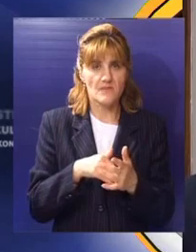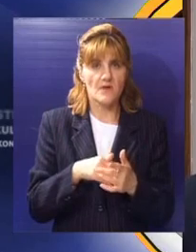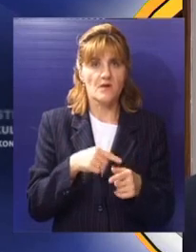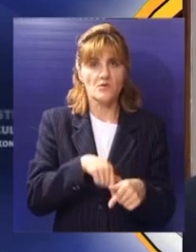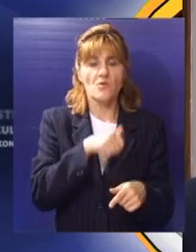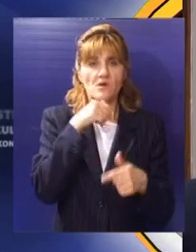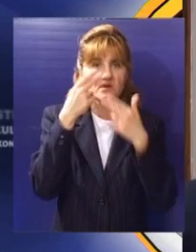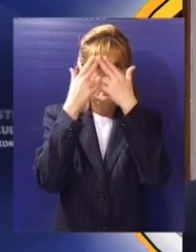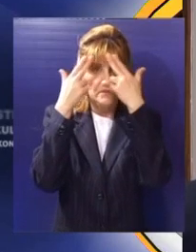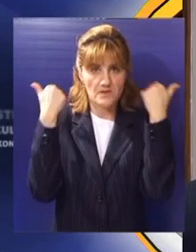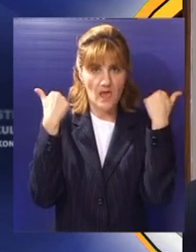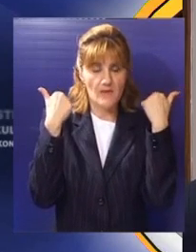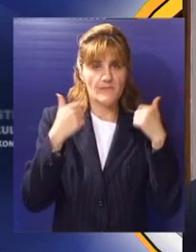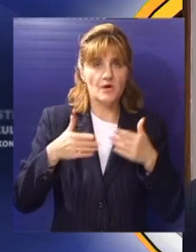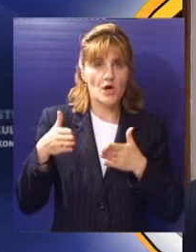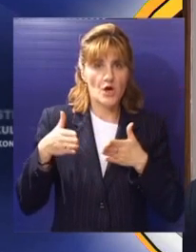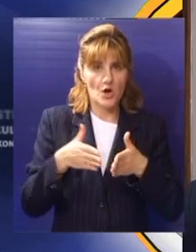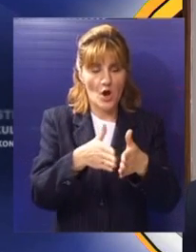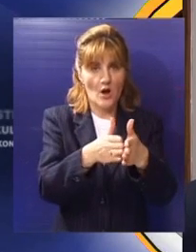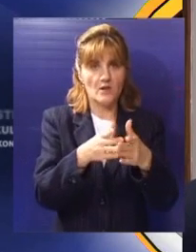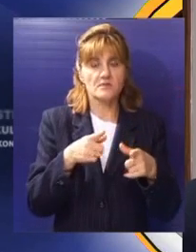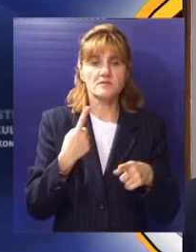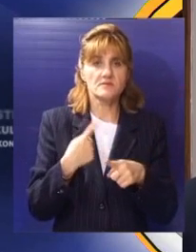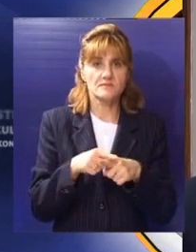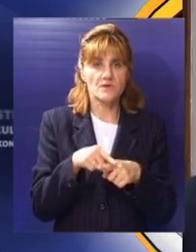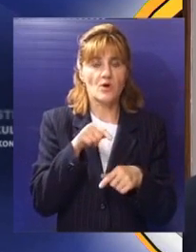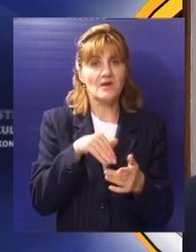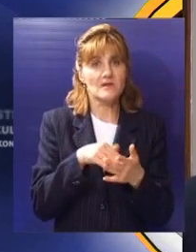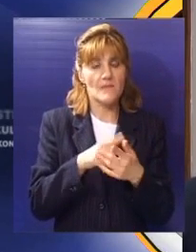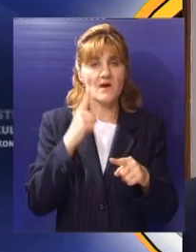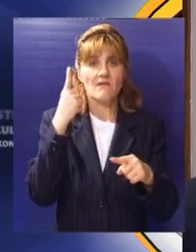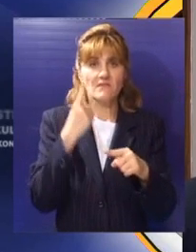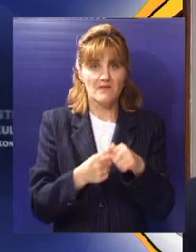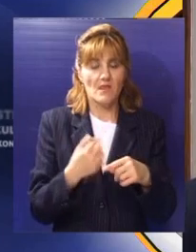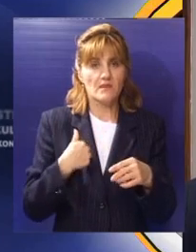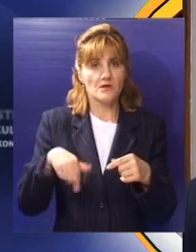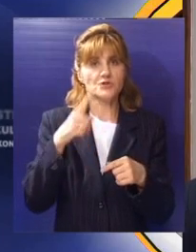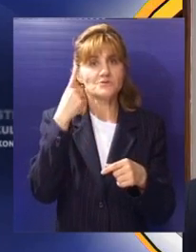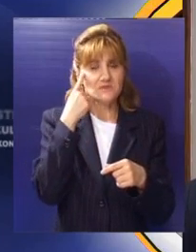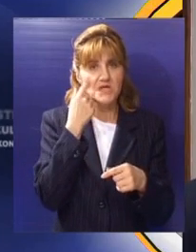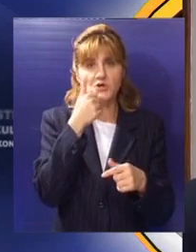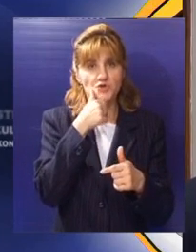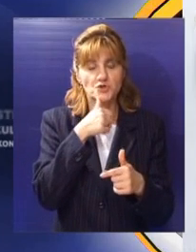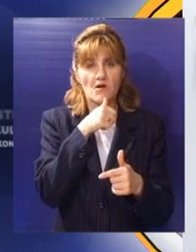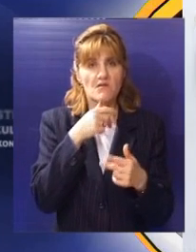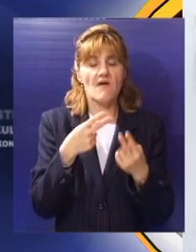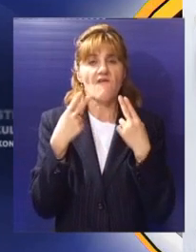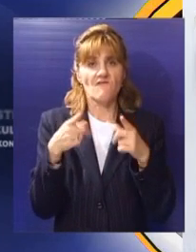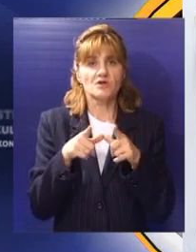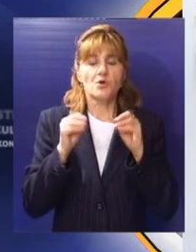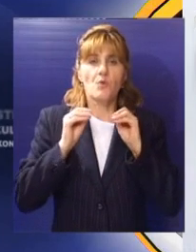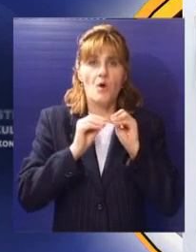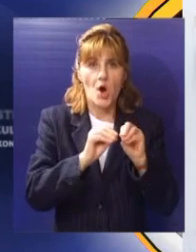na slepom koloseku. Kad bi se strategija u sistemu obrazovanja odredila, kad bi smo znali šta su ciljevi obrazovanja,